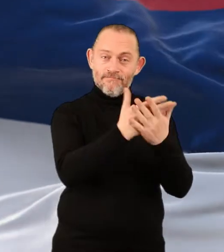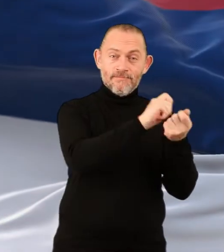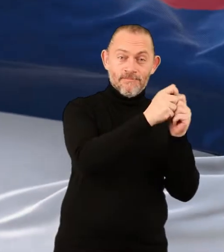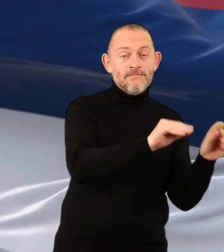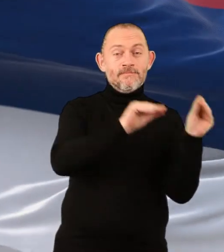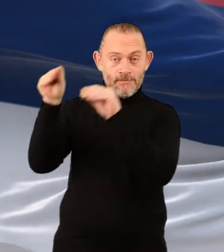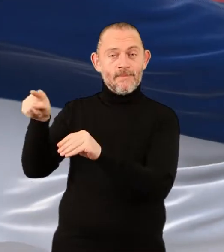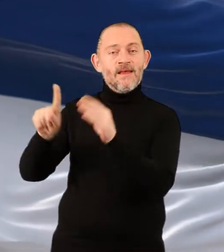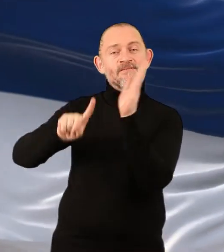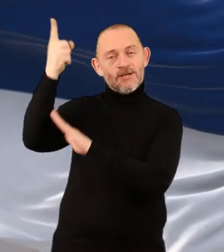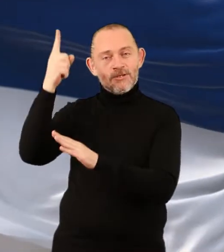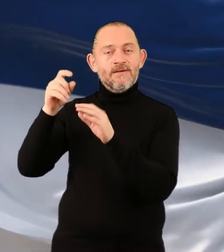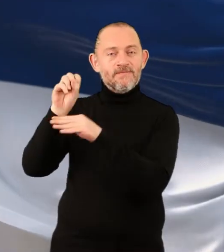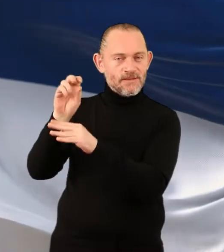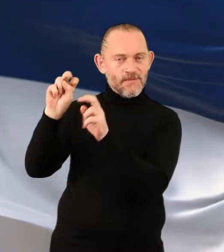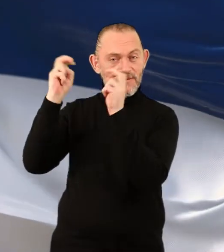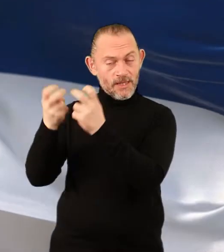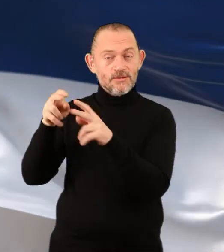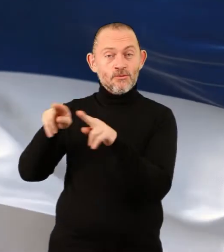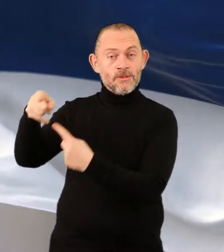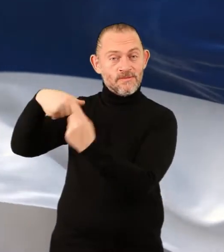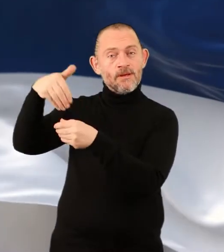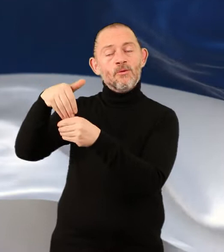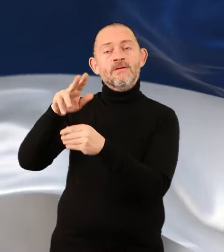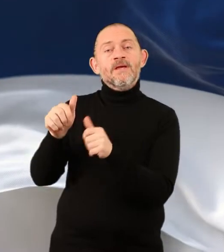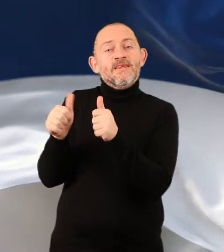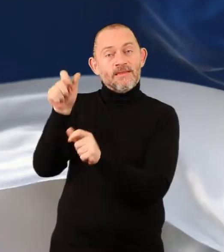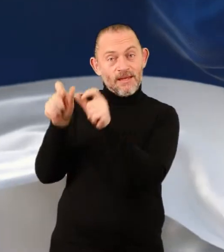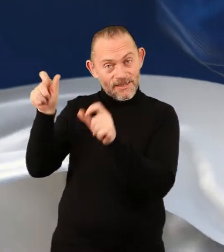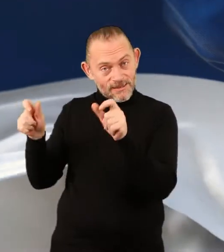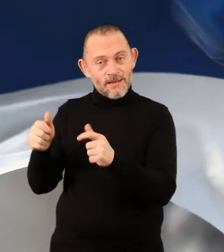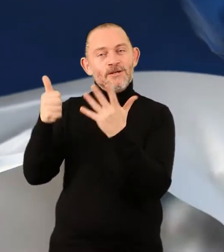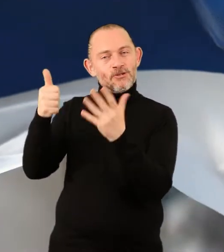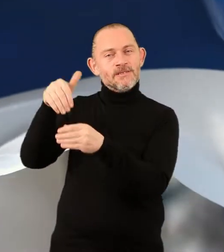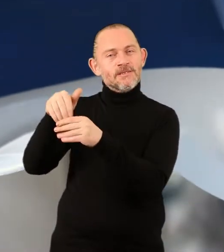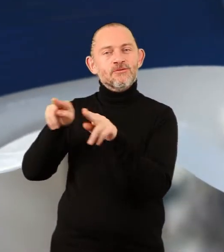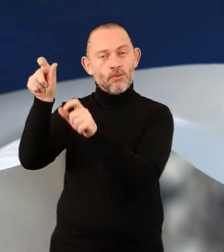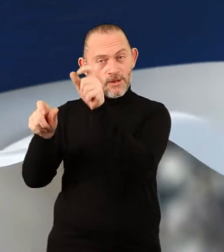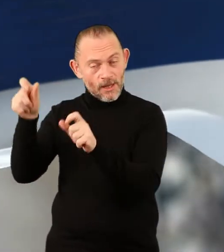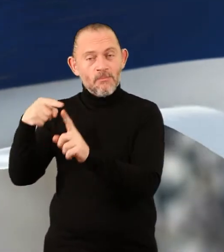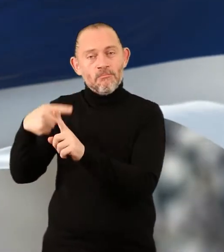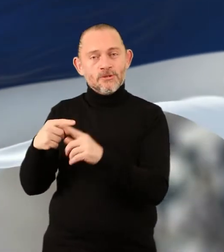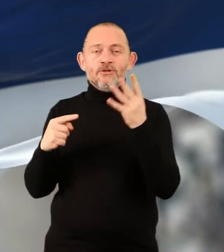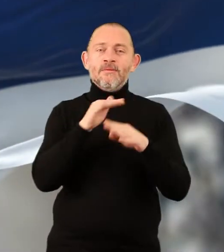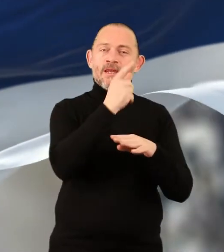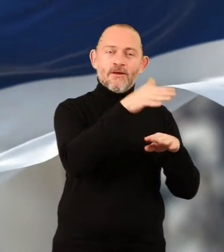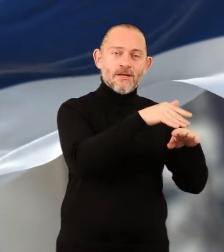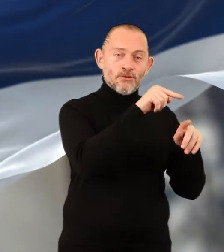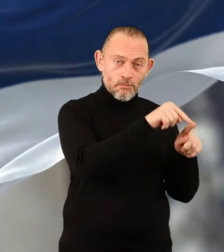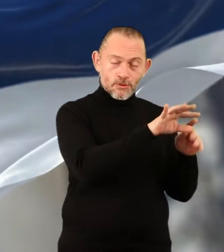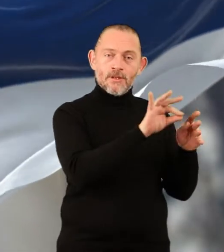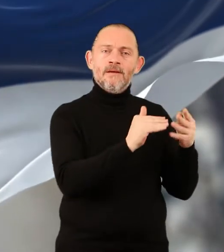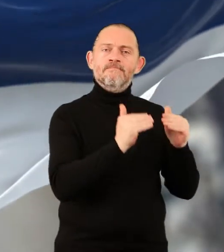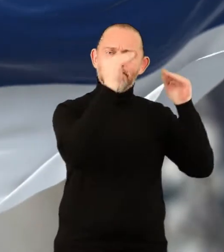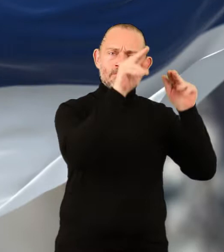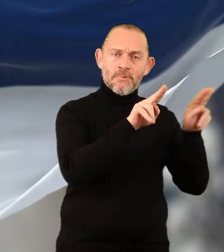birati Narodna skupština, već visoki savet sudstva koji čini 11 članova. Šest sudija koje biraju sudije, četiri istaknuta